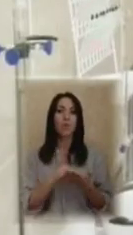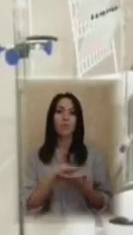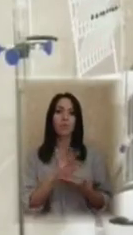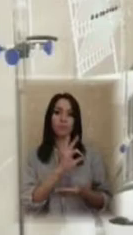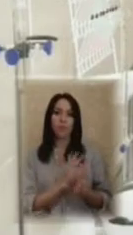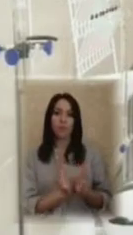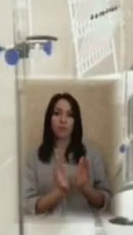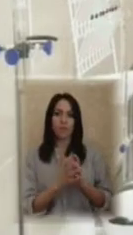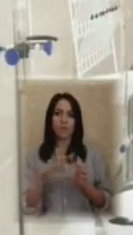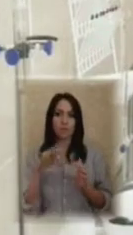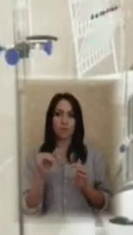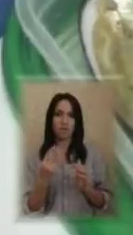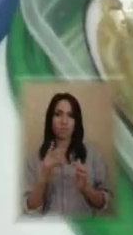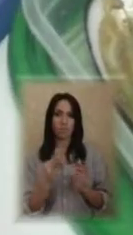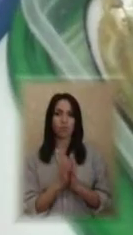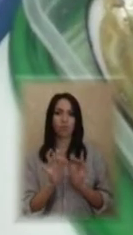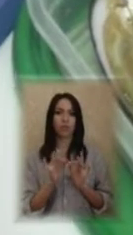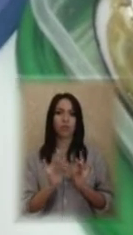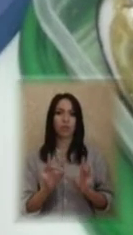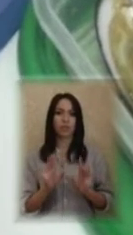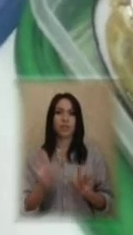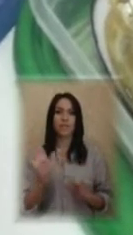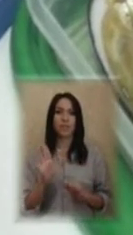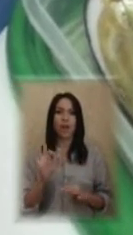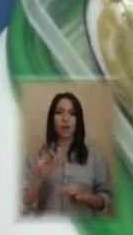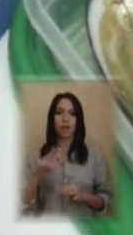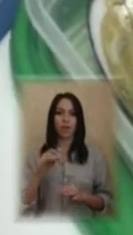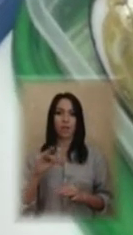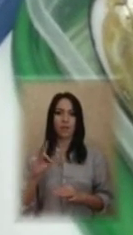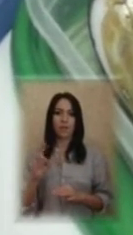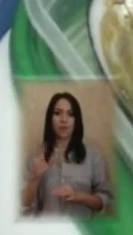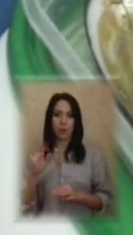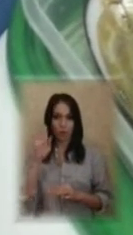Віталій Олефіренко. Оксана Хлебос, Владислав Копрєєв, Суспільне, Херсон.